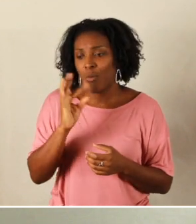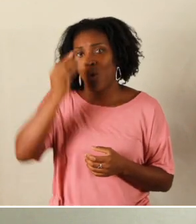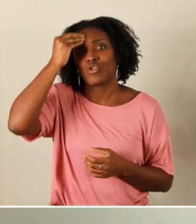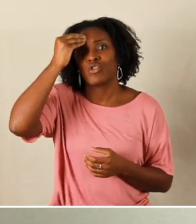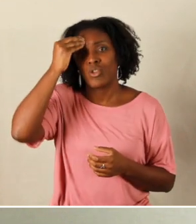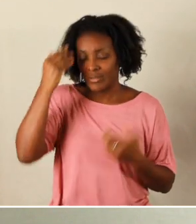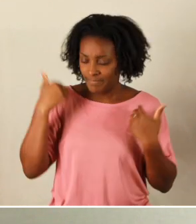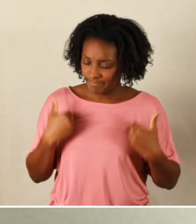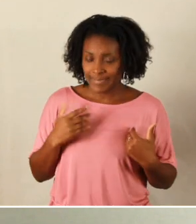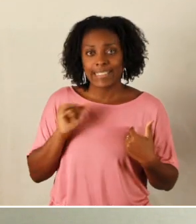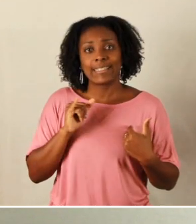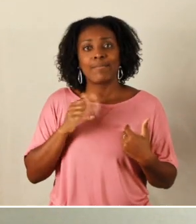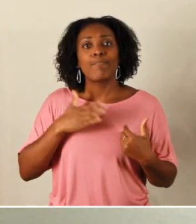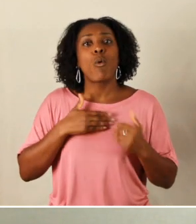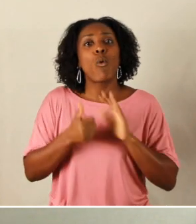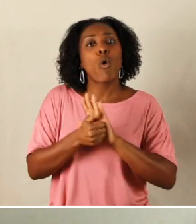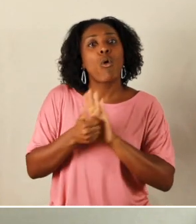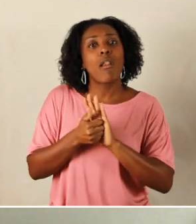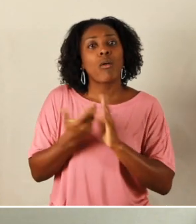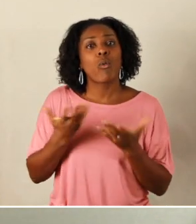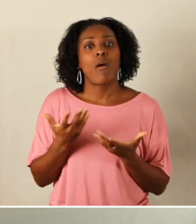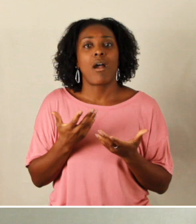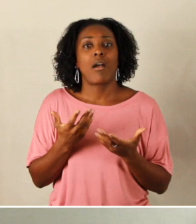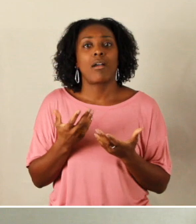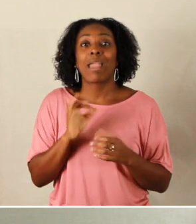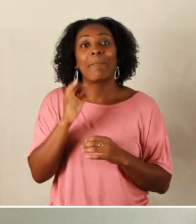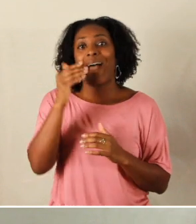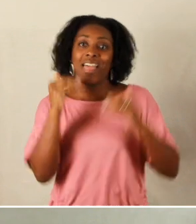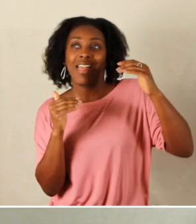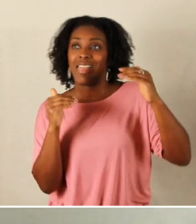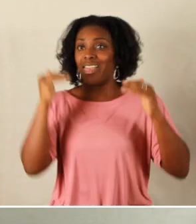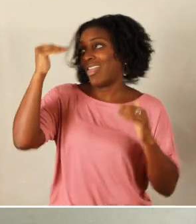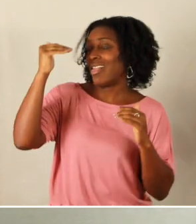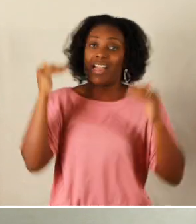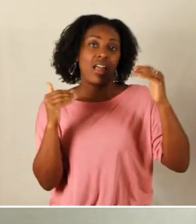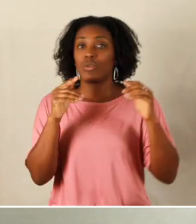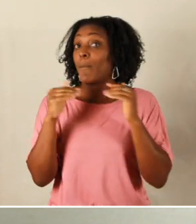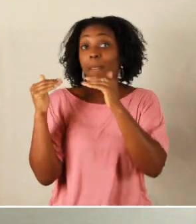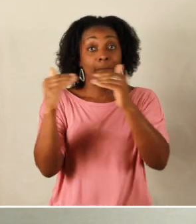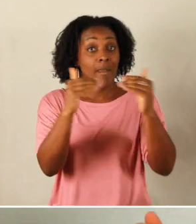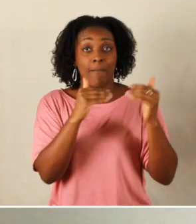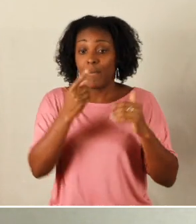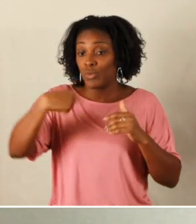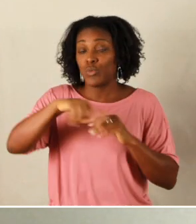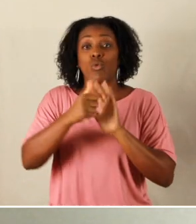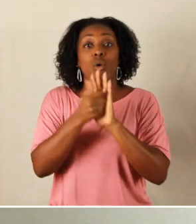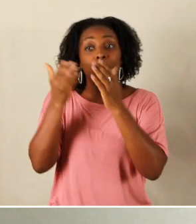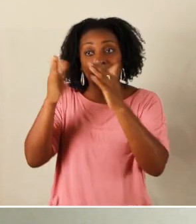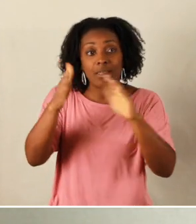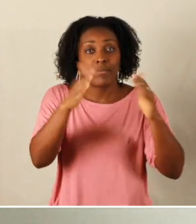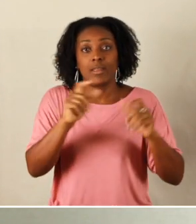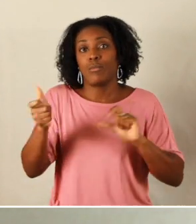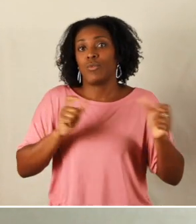'hui afin que chacun de nous on prenne conscience de qui nous sommes dans le corps de christ et qu n pas de un plus grand que l'autre